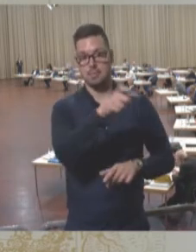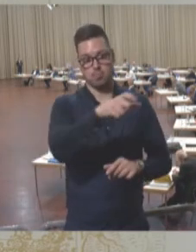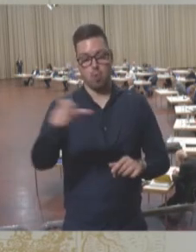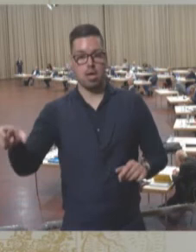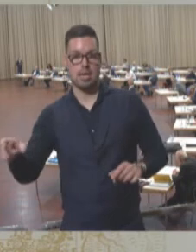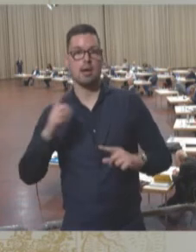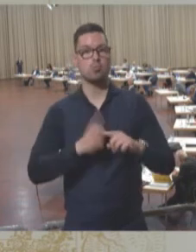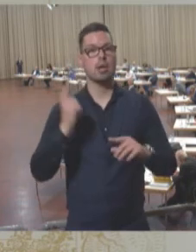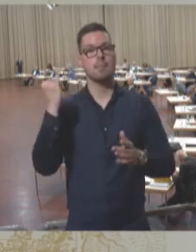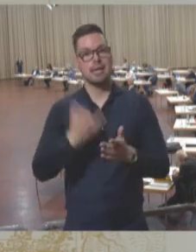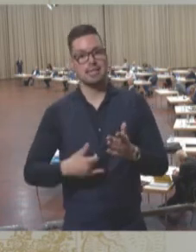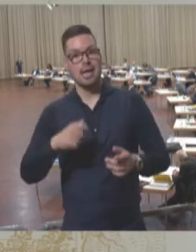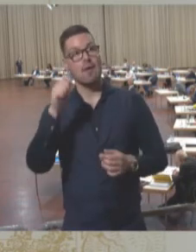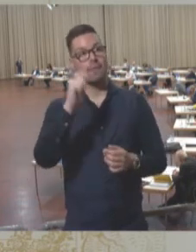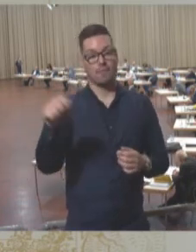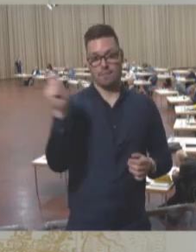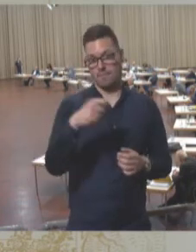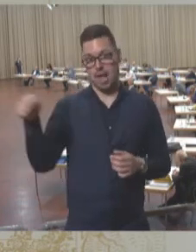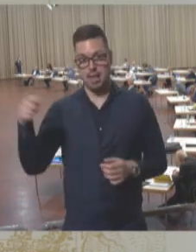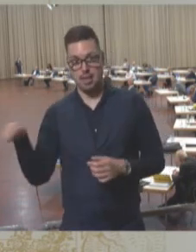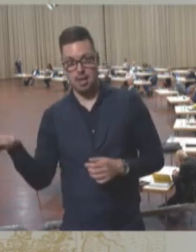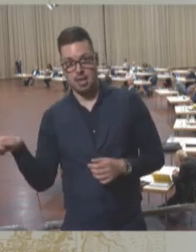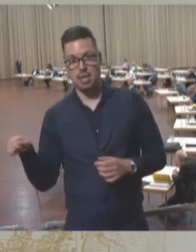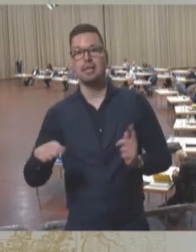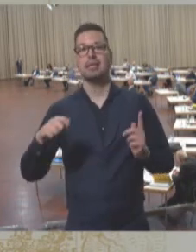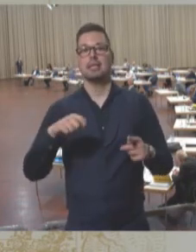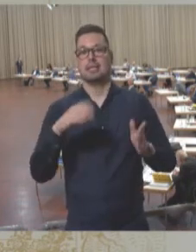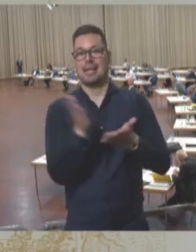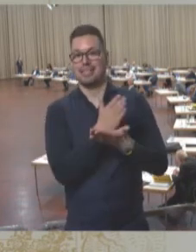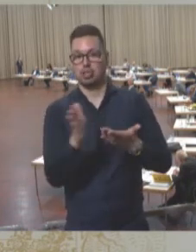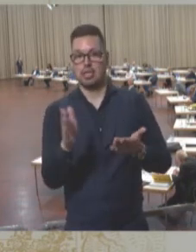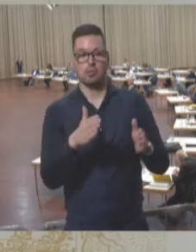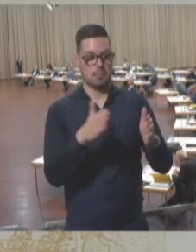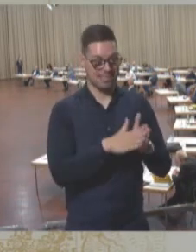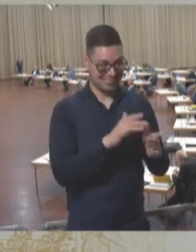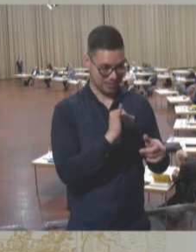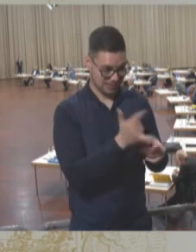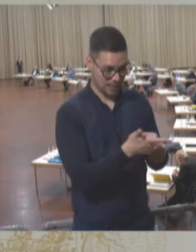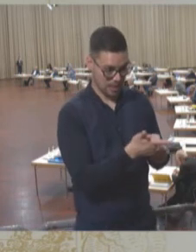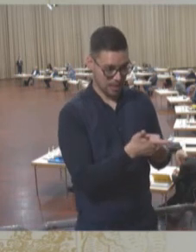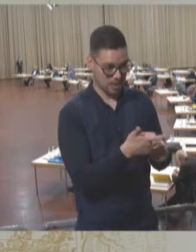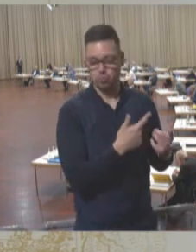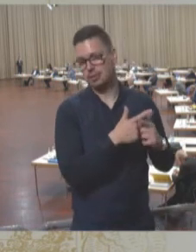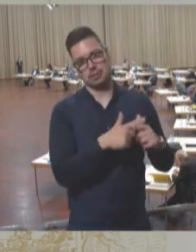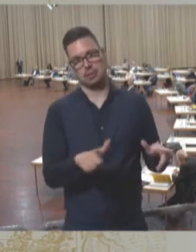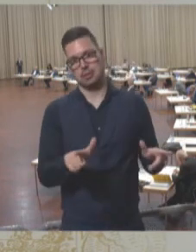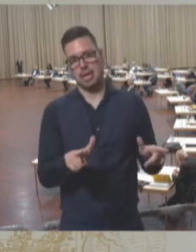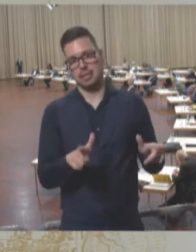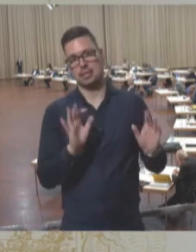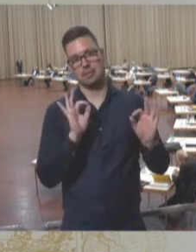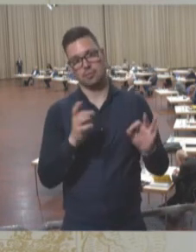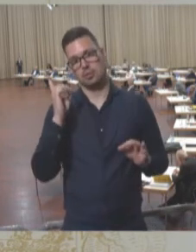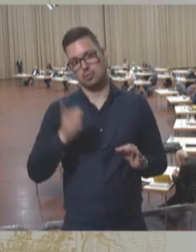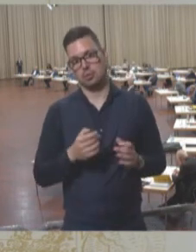und am Ende die Wählerinnen und Wähler darüber entscheiden, ob sie einer Partei zutrauen, ihre Aufgabe zum Wohle der